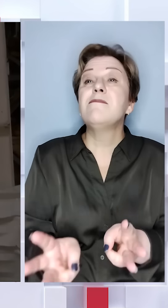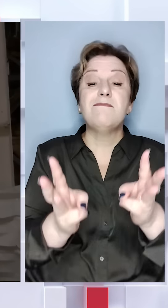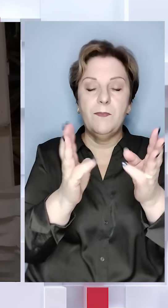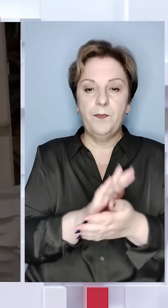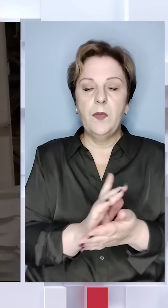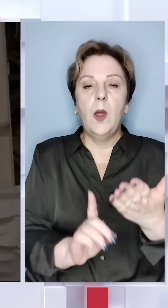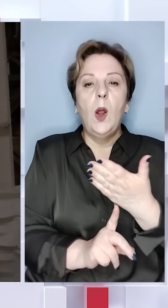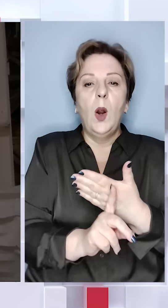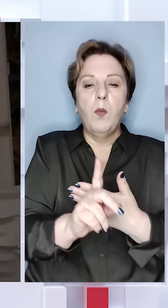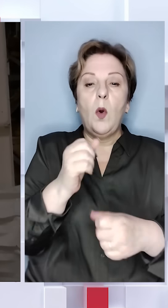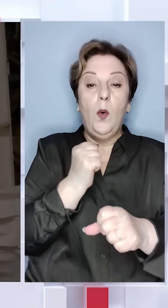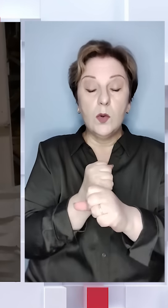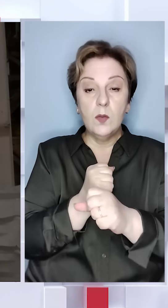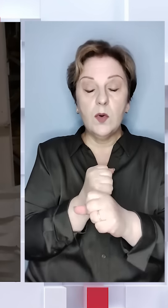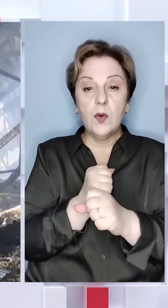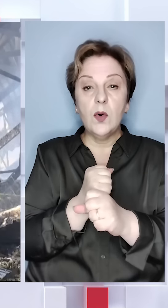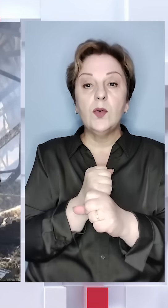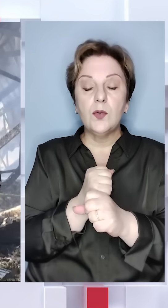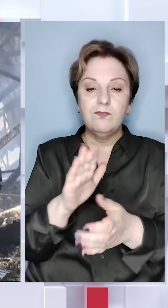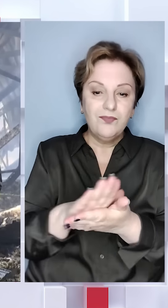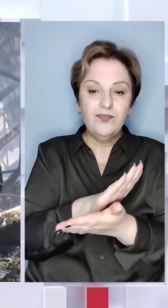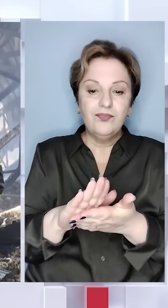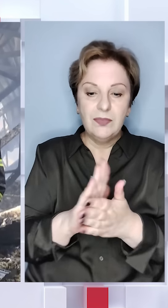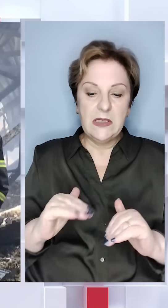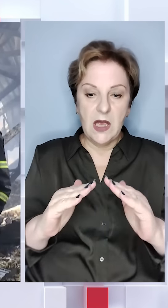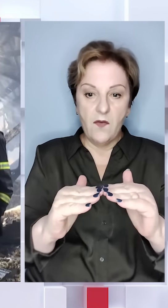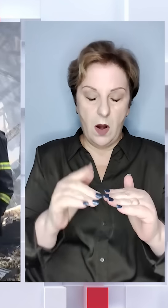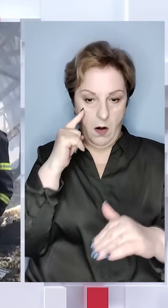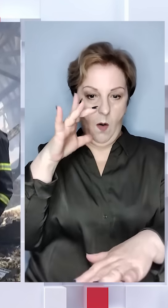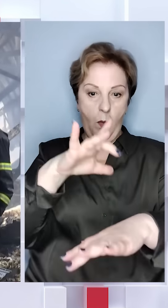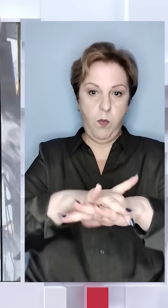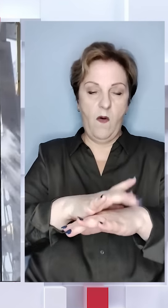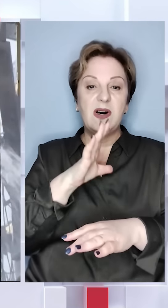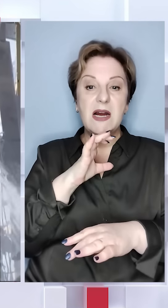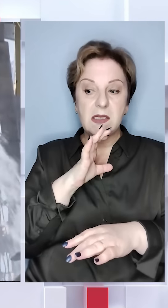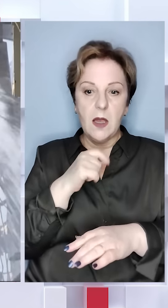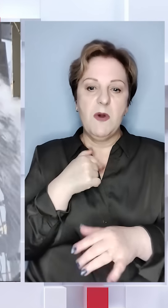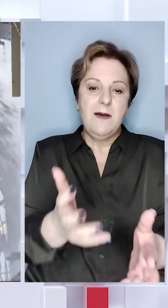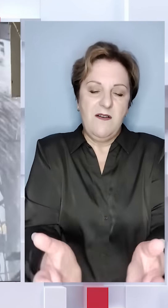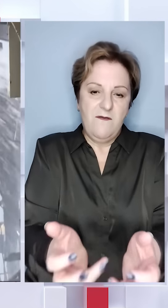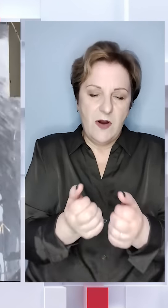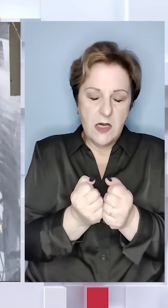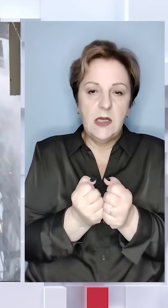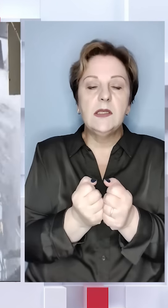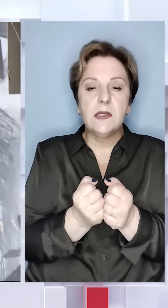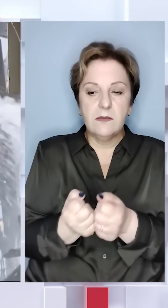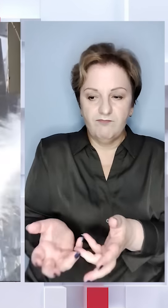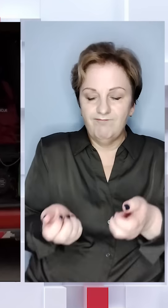вогонь. Почали роботу по лікодації завалу і обнажали там собаку. Ми її винесли,